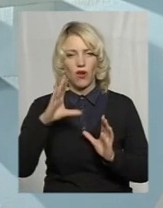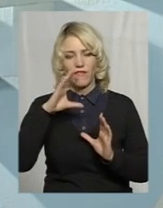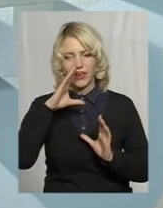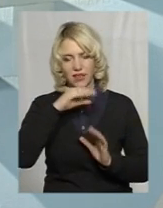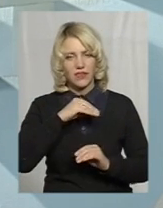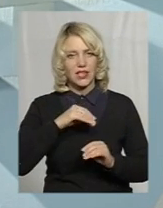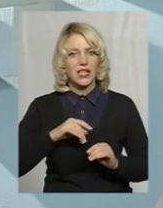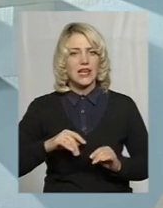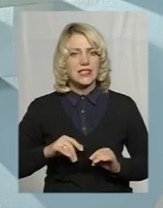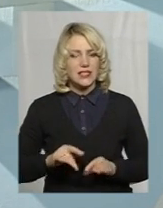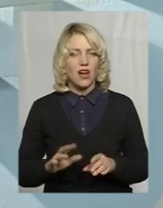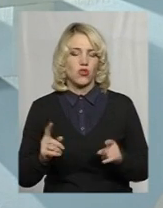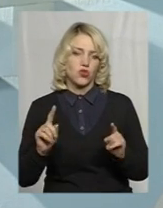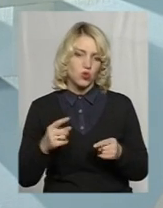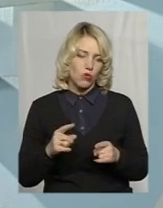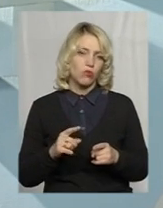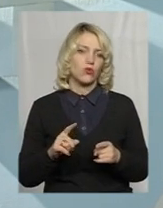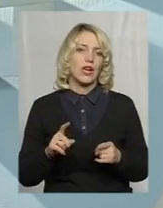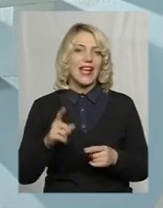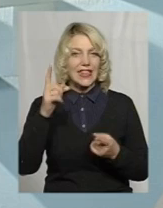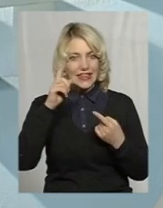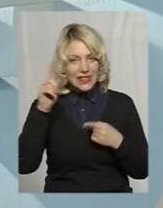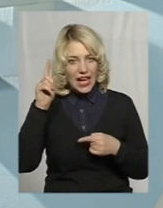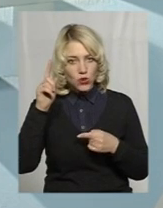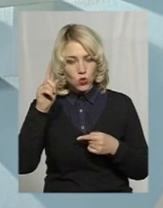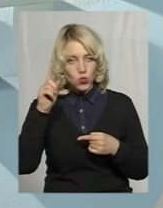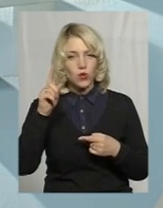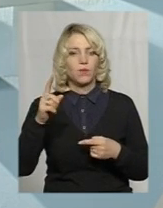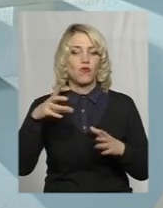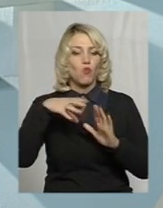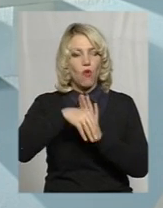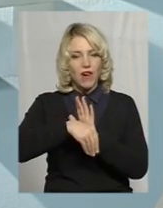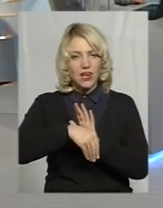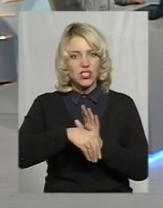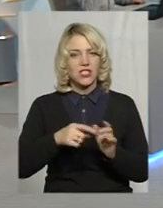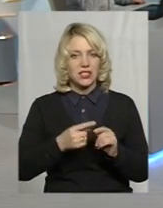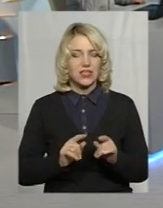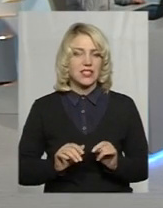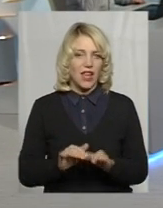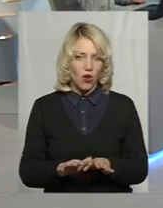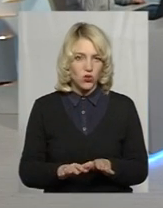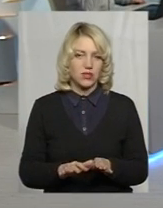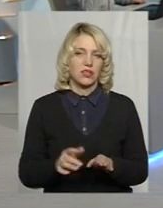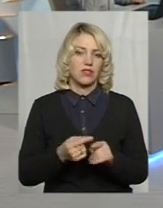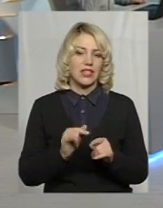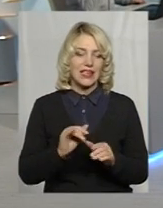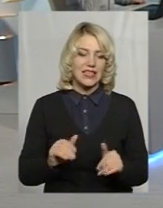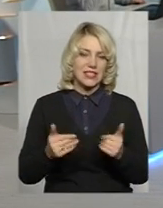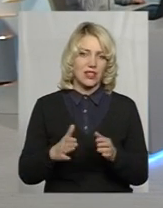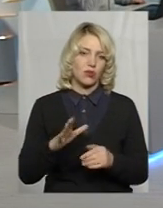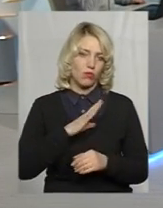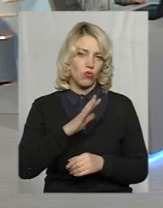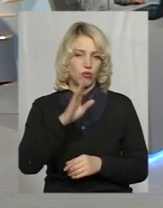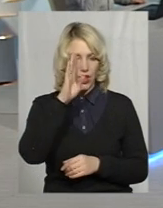заходів. Тому, власне, кажучи, ідею по впровадженню таких заходів ініціатором був